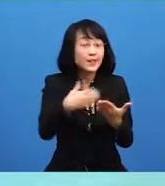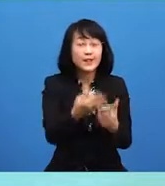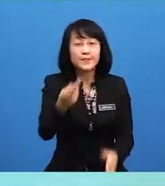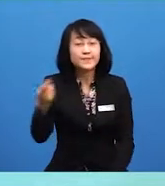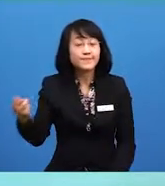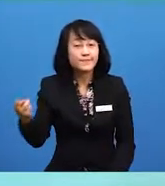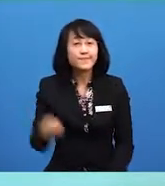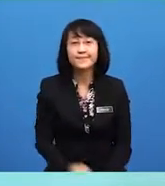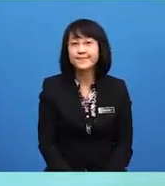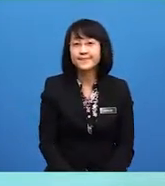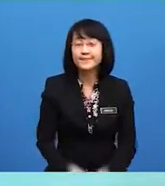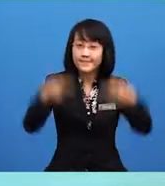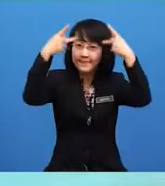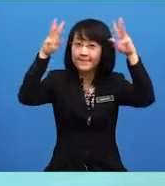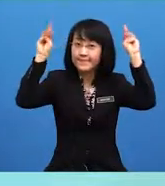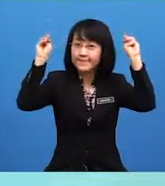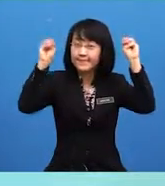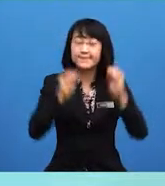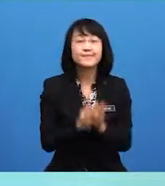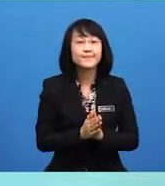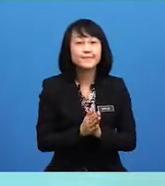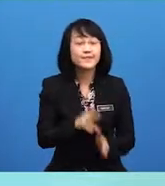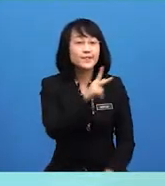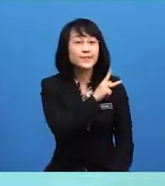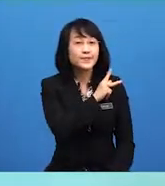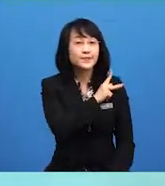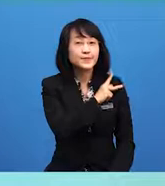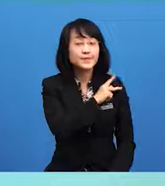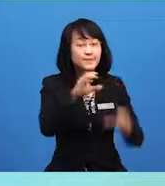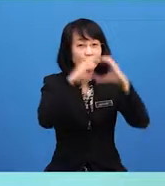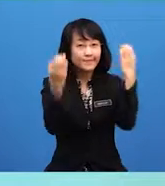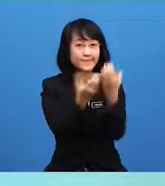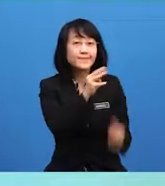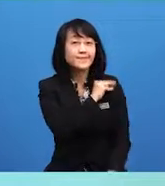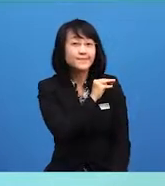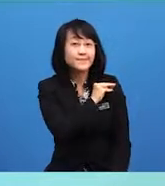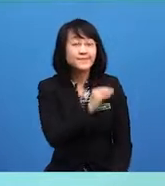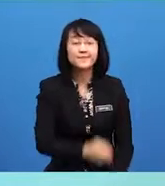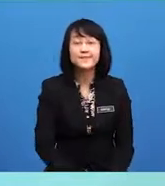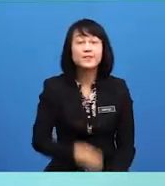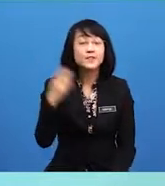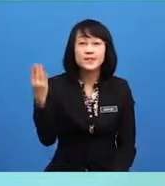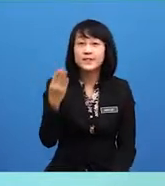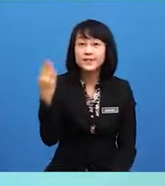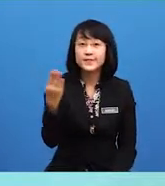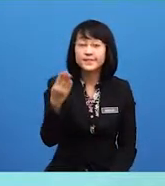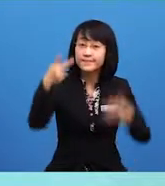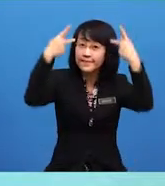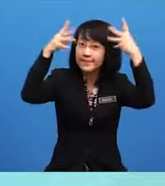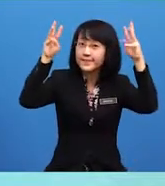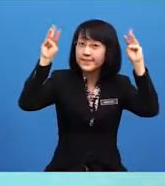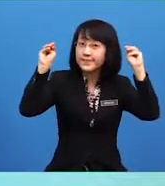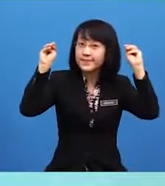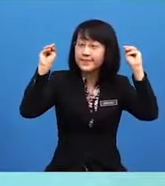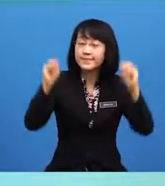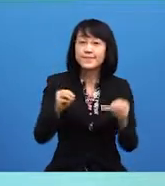Perdana menteri merupakan ketua jemaah menteri. Biasanya, perdana menteri